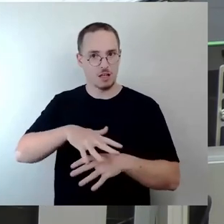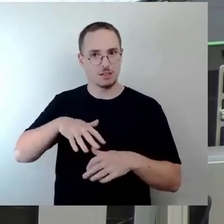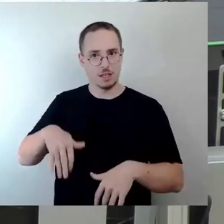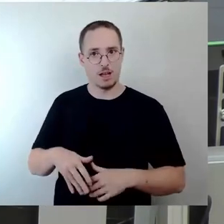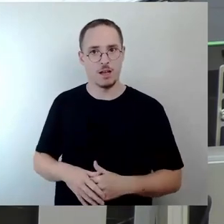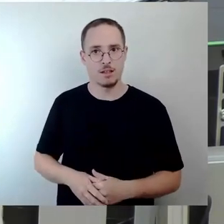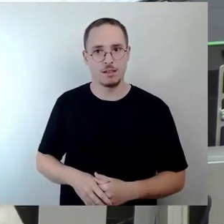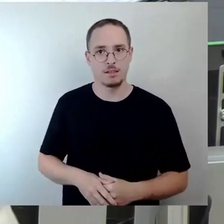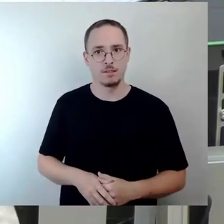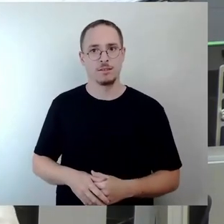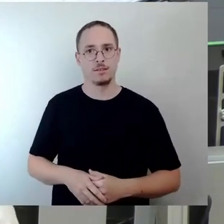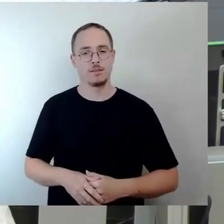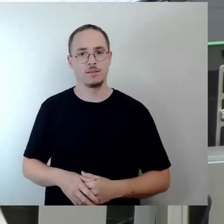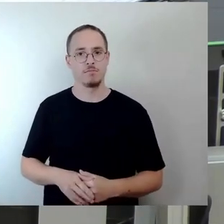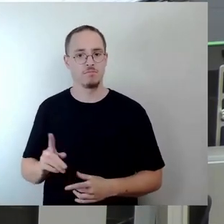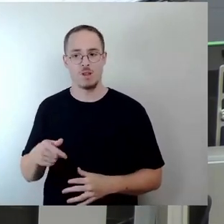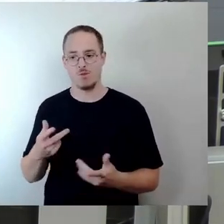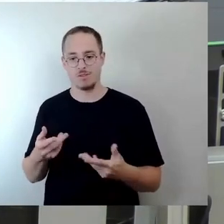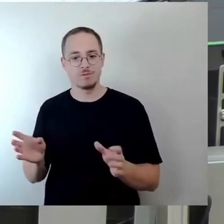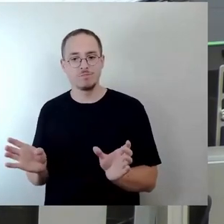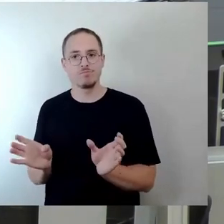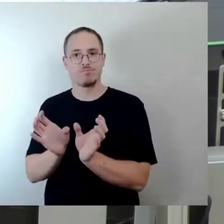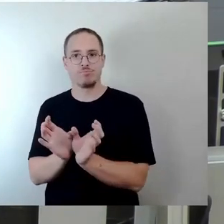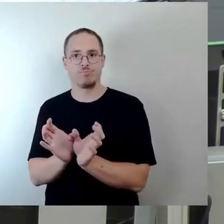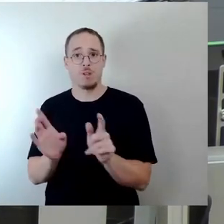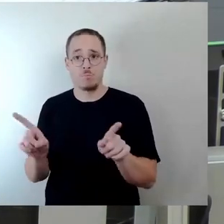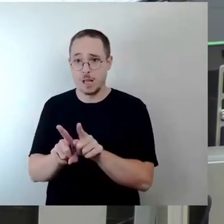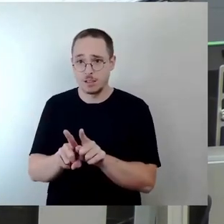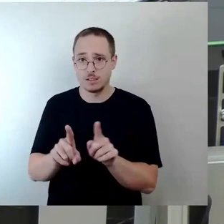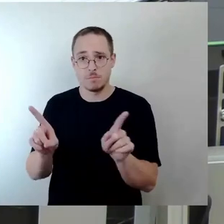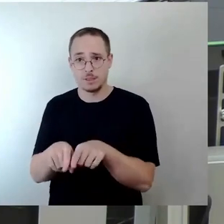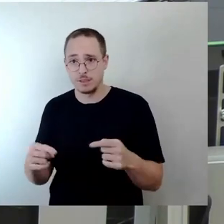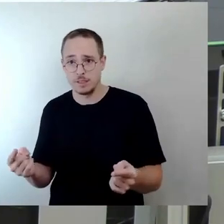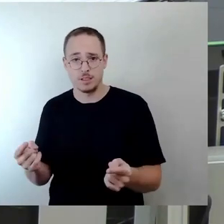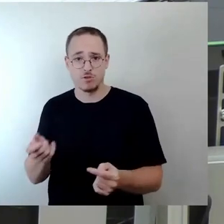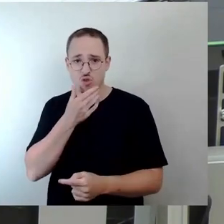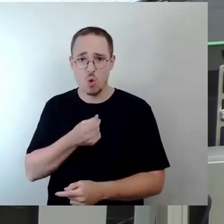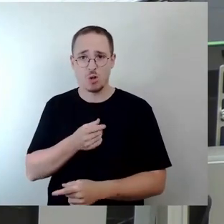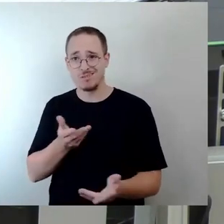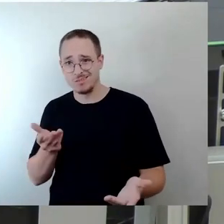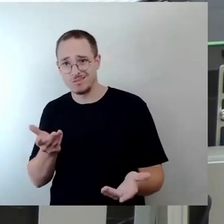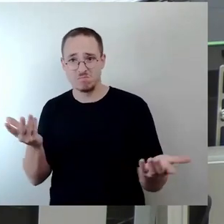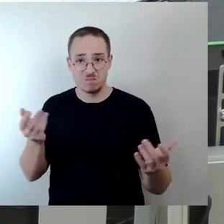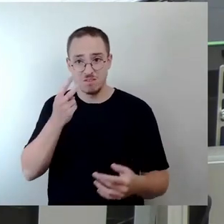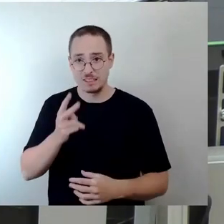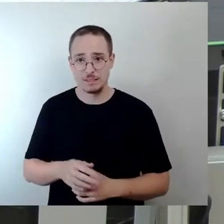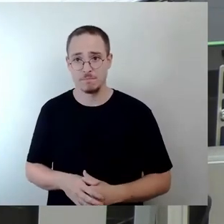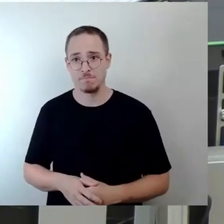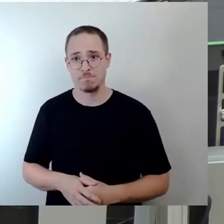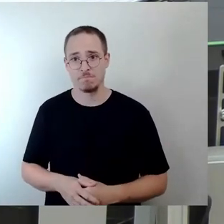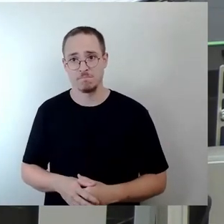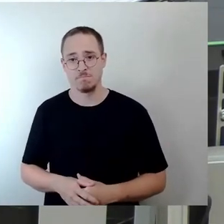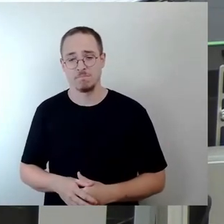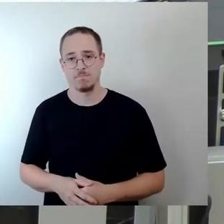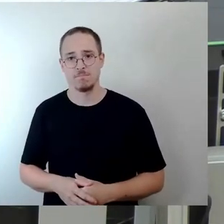einordnet. Meine Fraktion hat 2019 das Thema öffentlich bekannt gemacht, indem wir eine Anfrage gestellt haben beim Freistaat, was denn